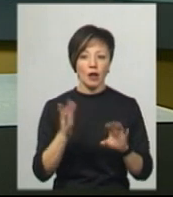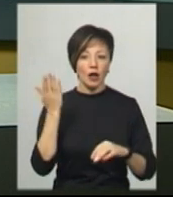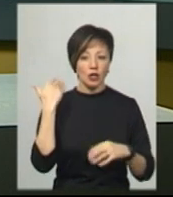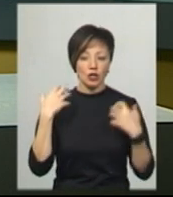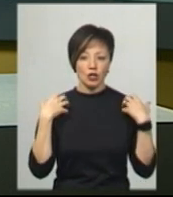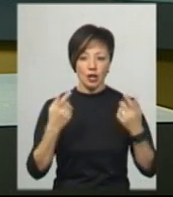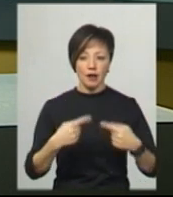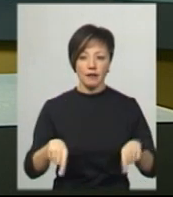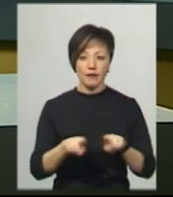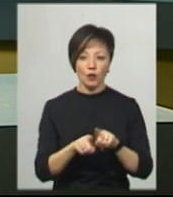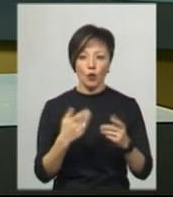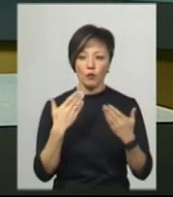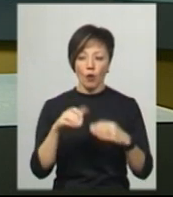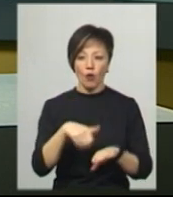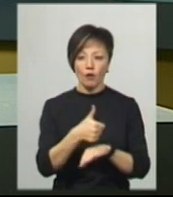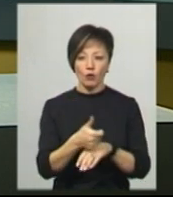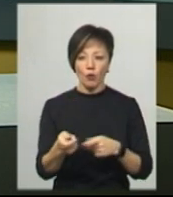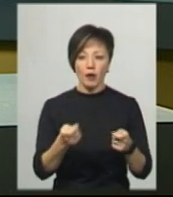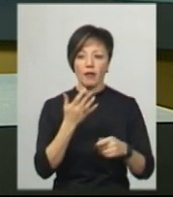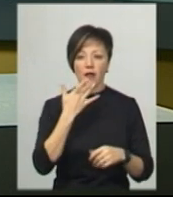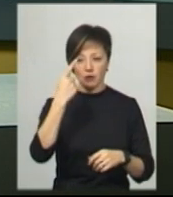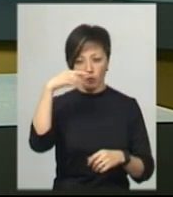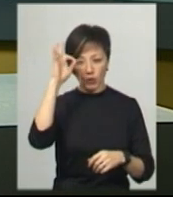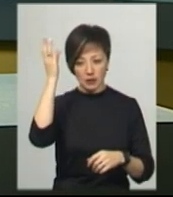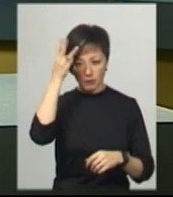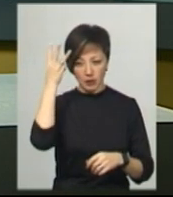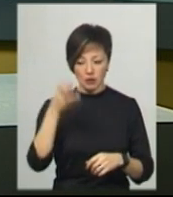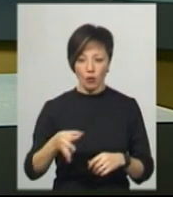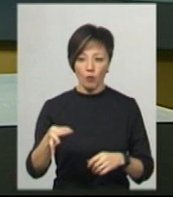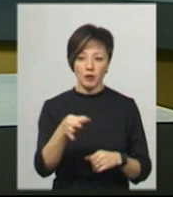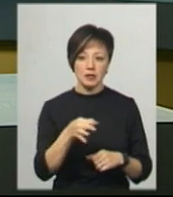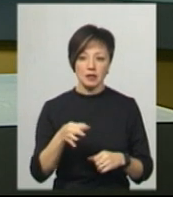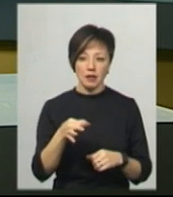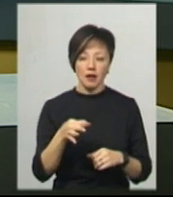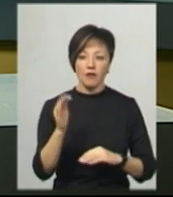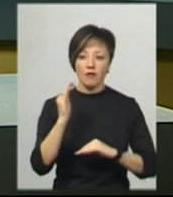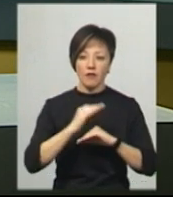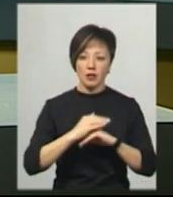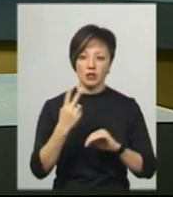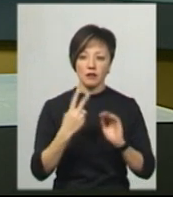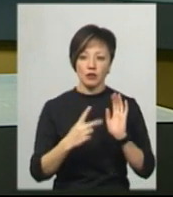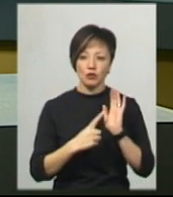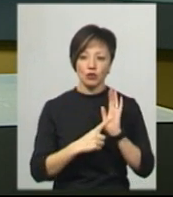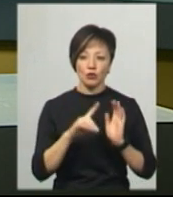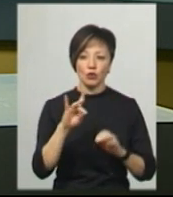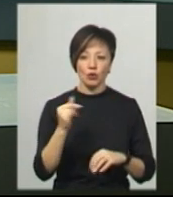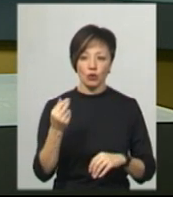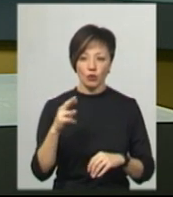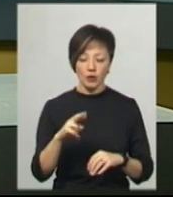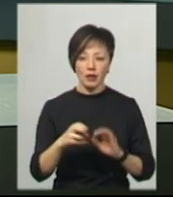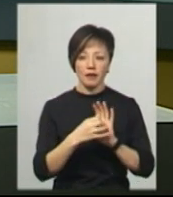начальниця відділу комунікації Головного управління Нацполіції у Хмельницькій області Інна Глега, ввечері 26 грудня 2019